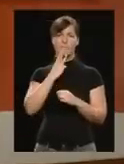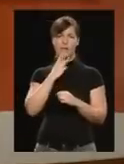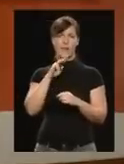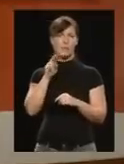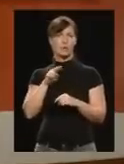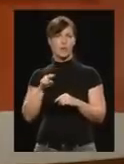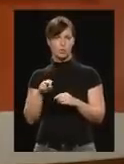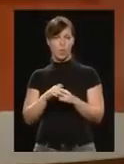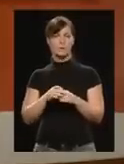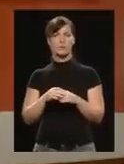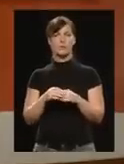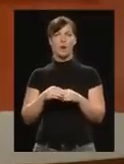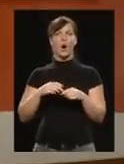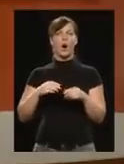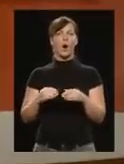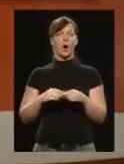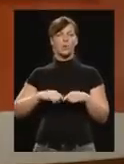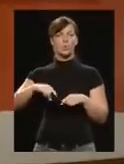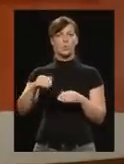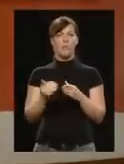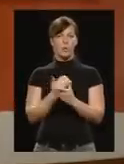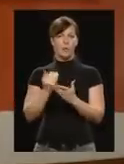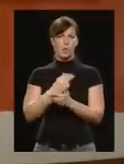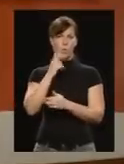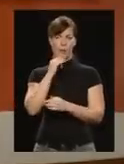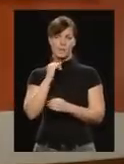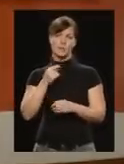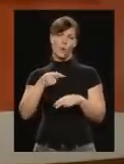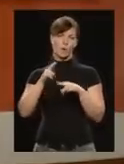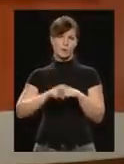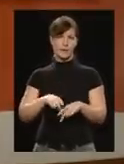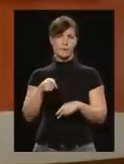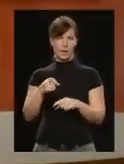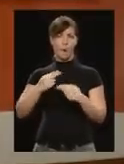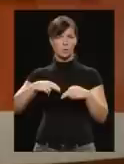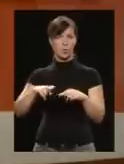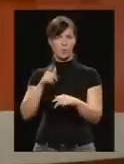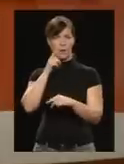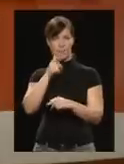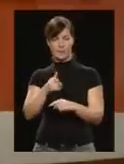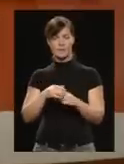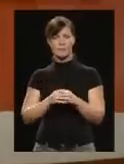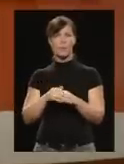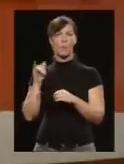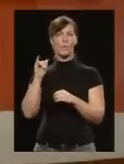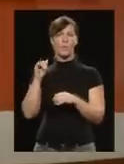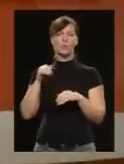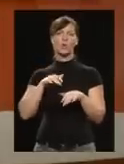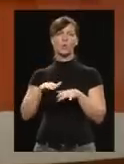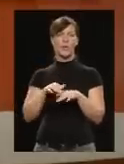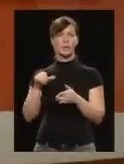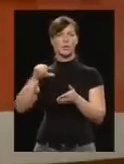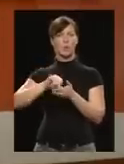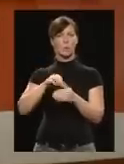útfelújításról beszélt, és azt ígérte, nem állunk le a fejlesztésekkel. Vitézi Dávid, a Budapesti Közlekedési Központ